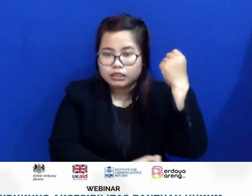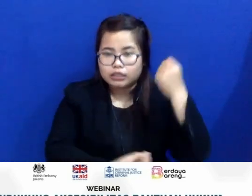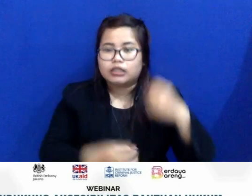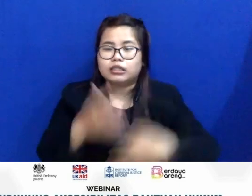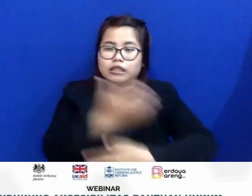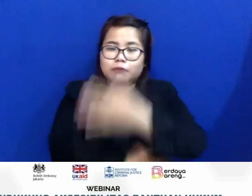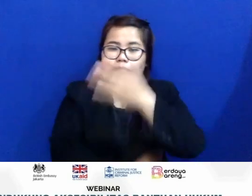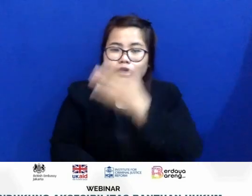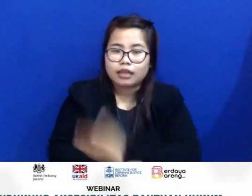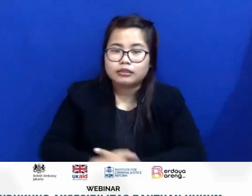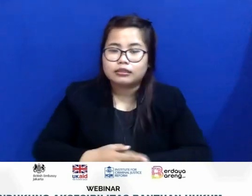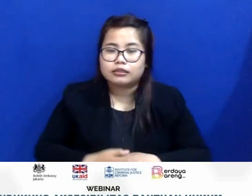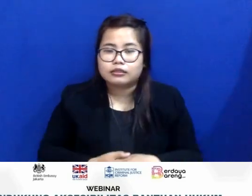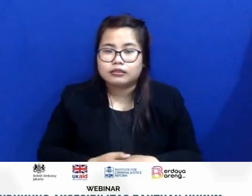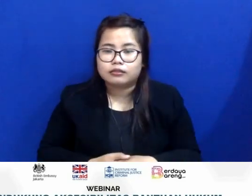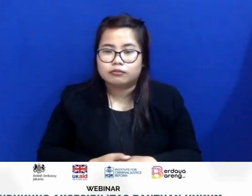disabilitas